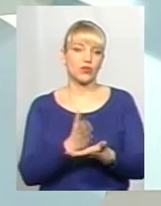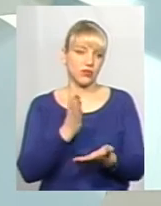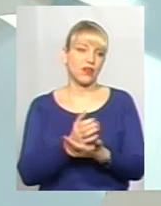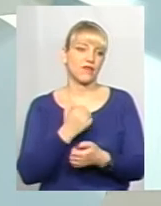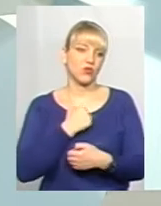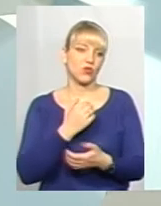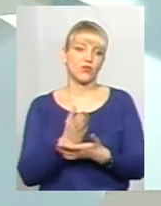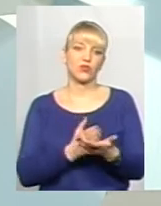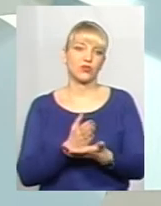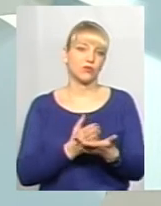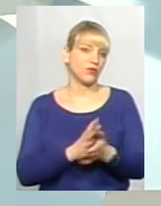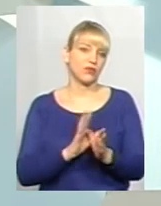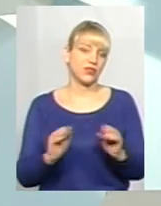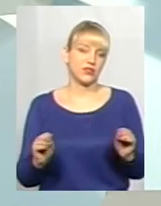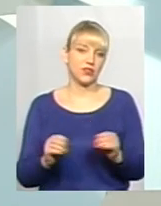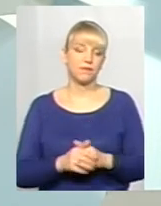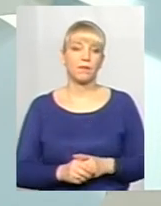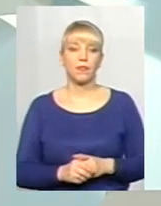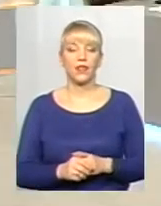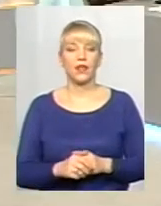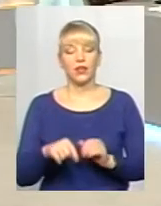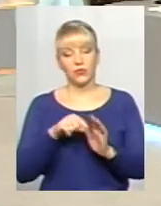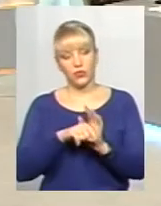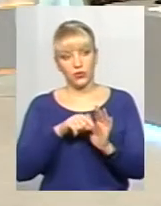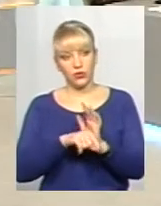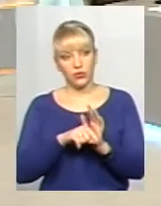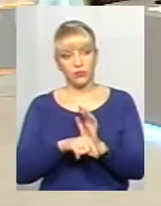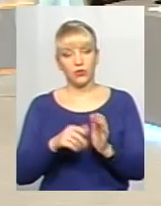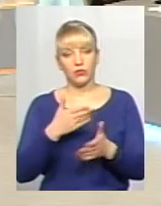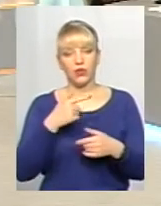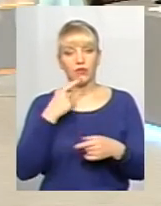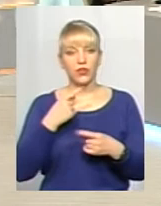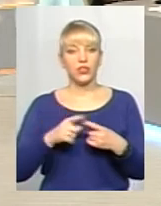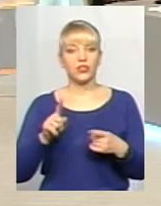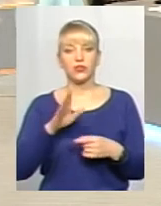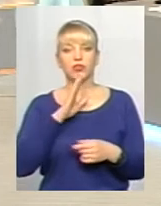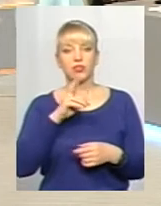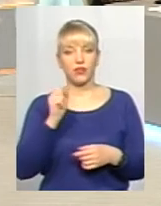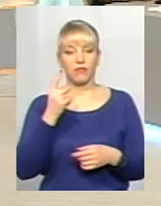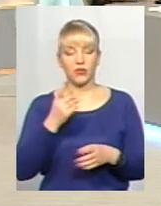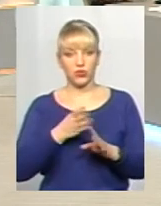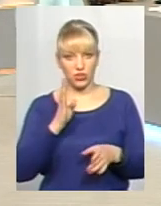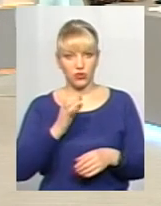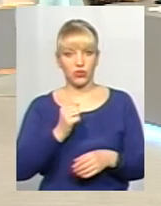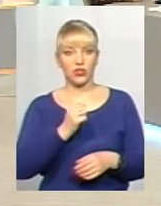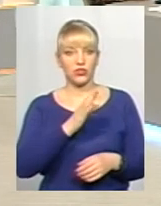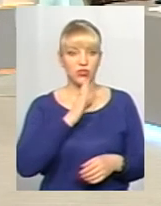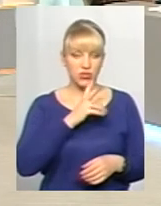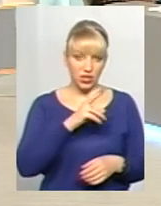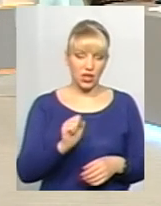військовослужбовець. Тобто, ви просто до цього говорили про те, що жінка в першу чергу жінка, але